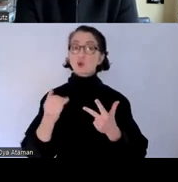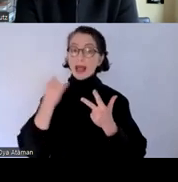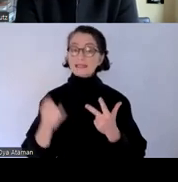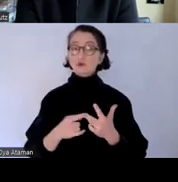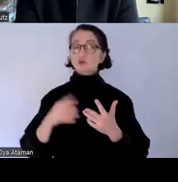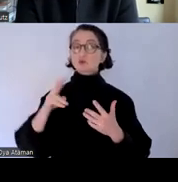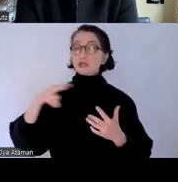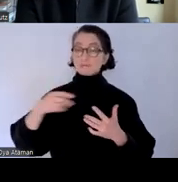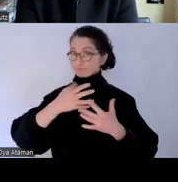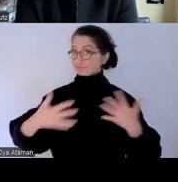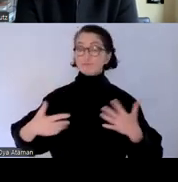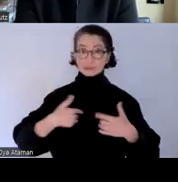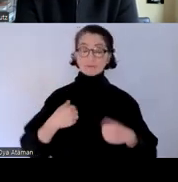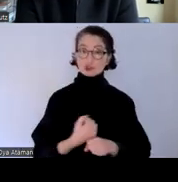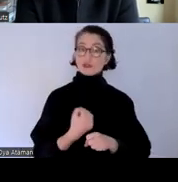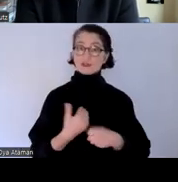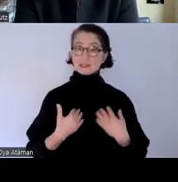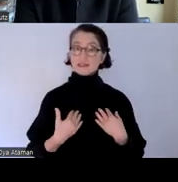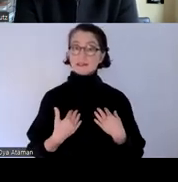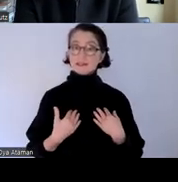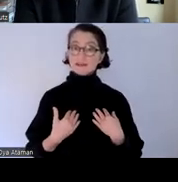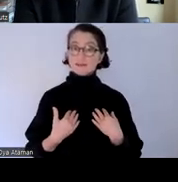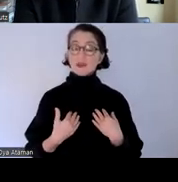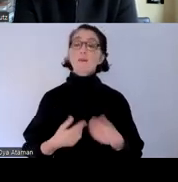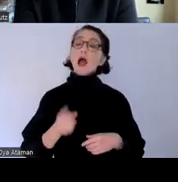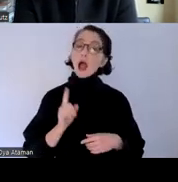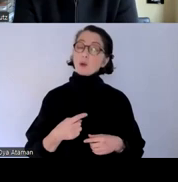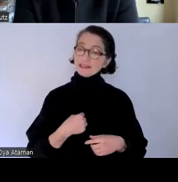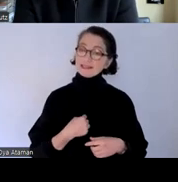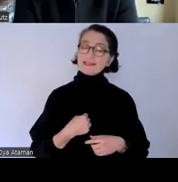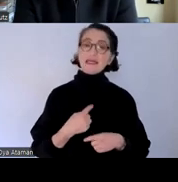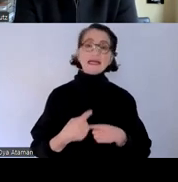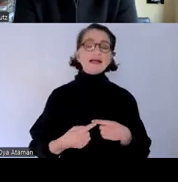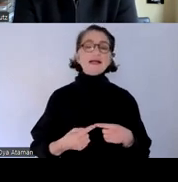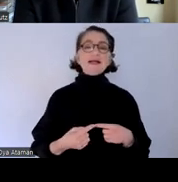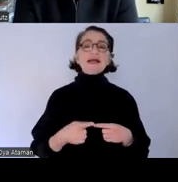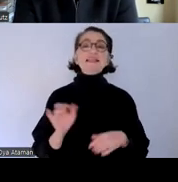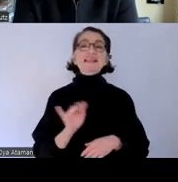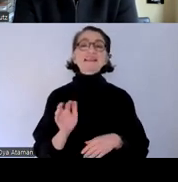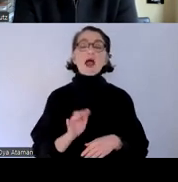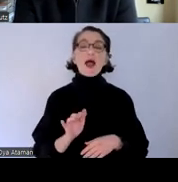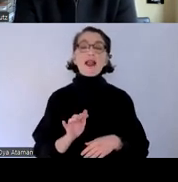aber nichtsdestotrotz natürlich bin auch ich immer wieder mit dem thema der digitalen